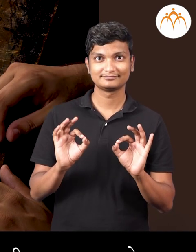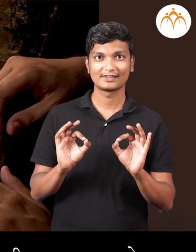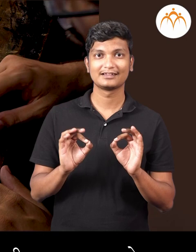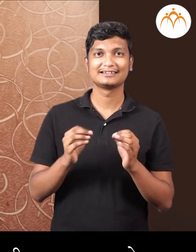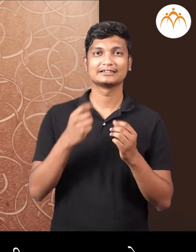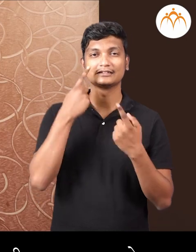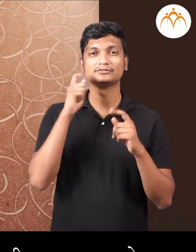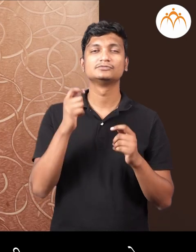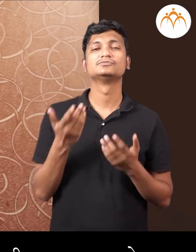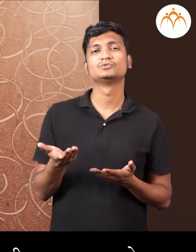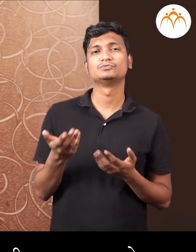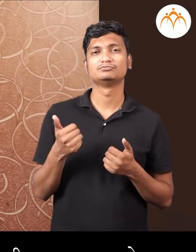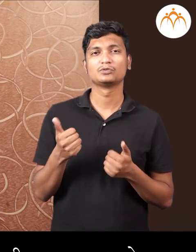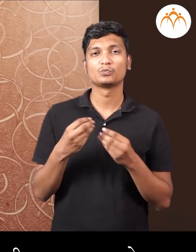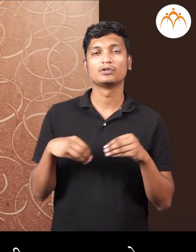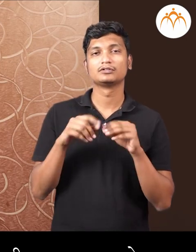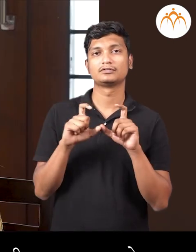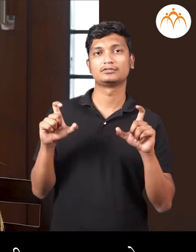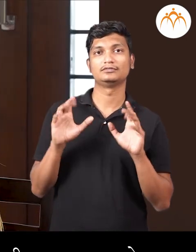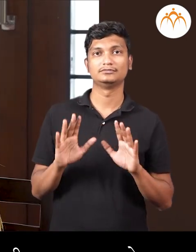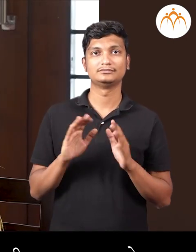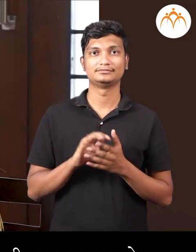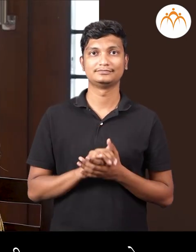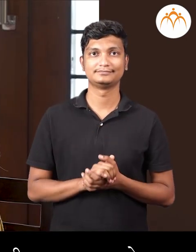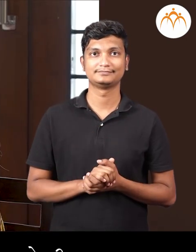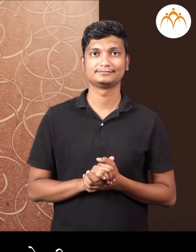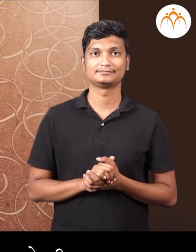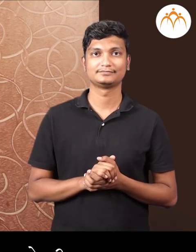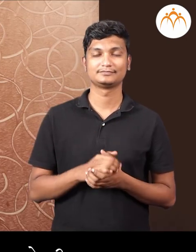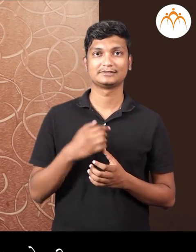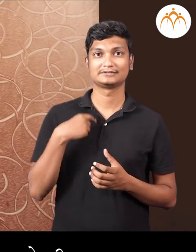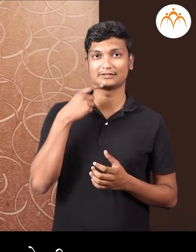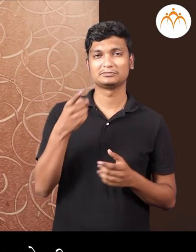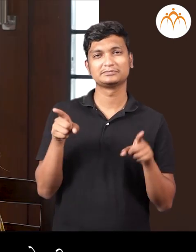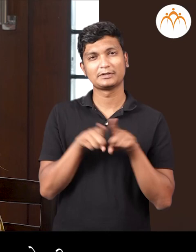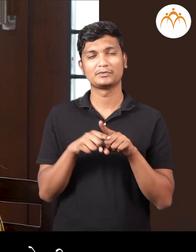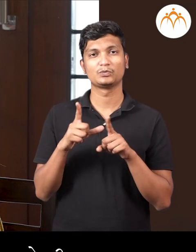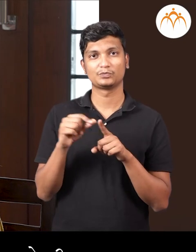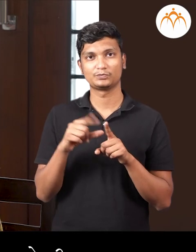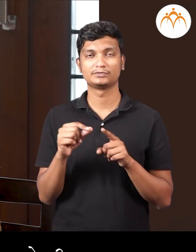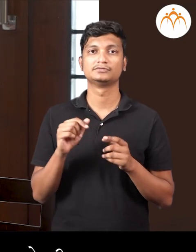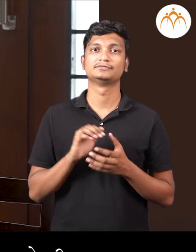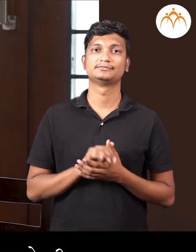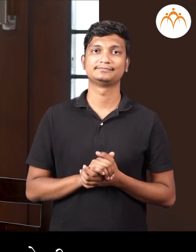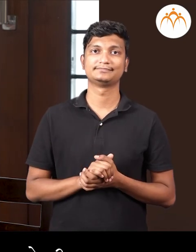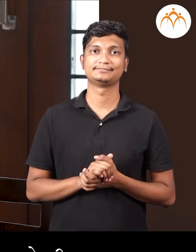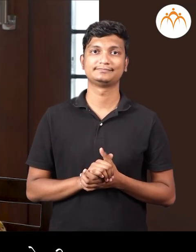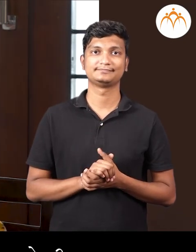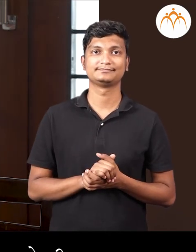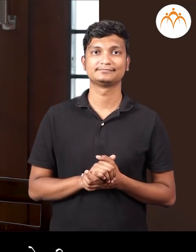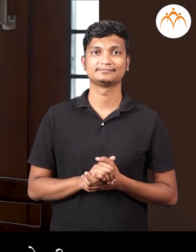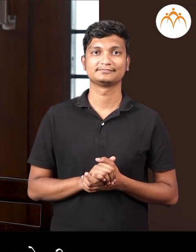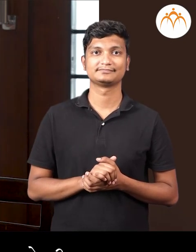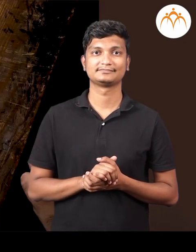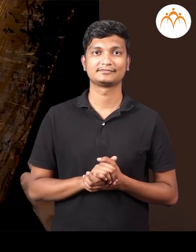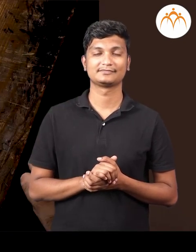वा, प्रयत्न छान के लाएज, पन आजू नीट काड़ेला हूँ। आता मी सांगतो तसता, चालेल।